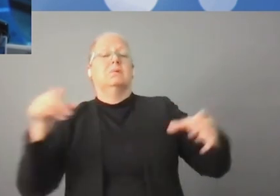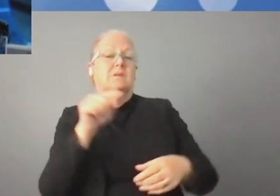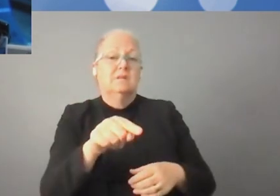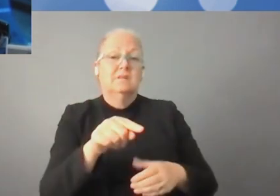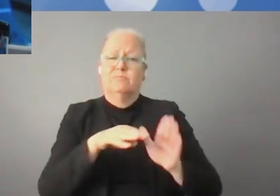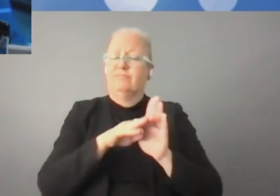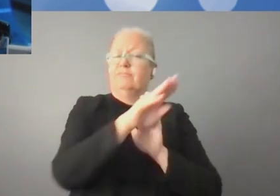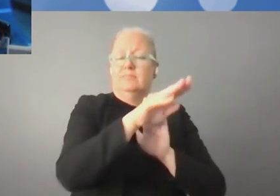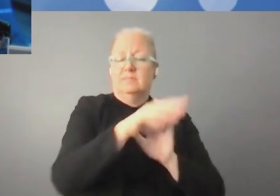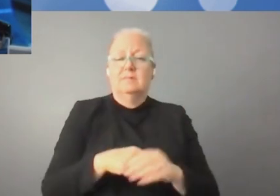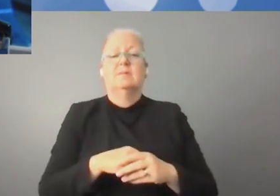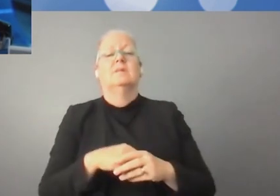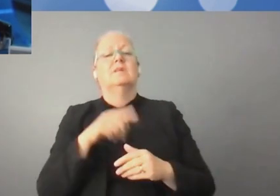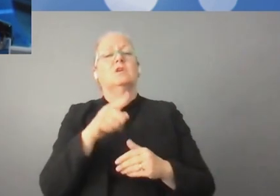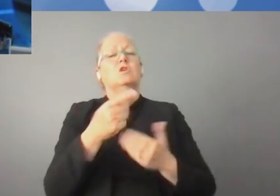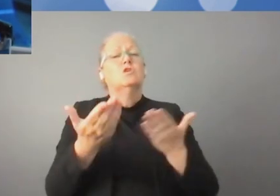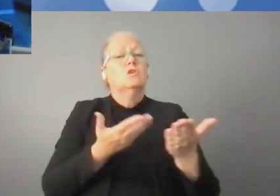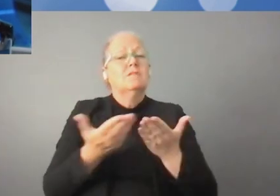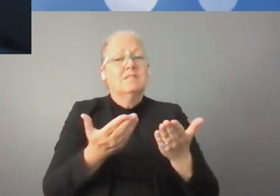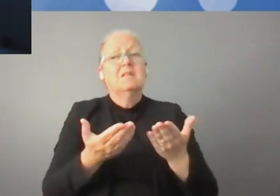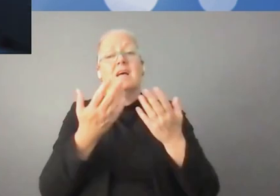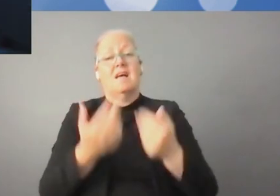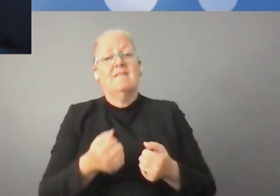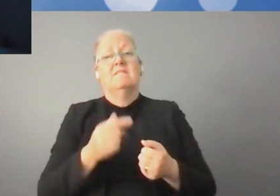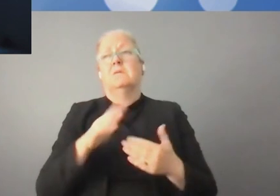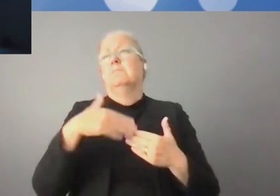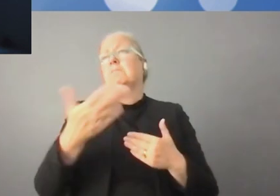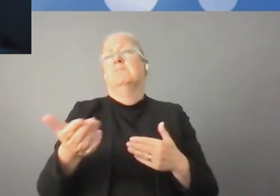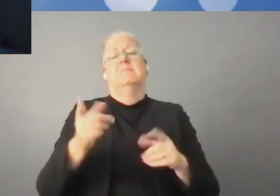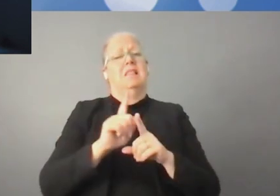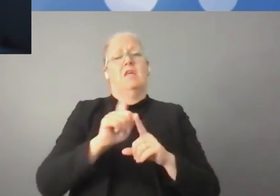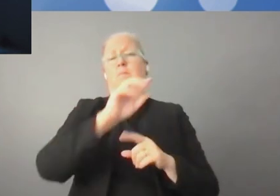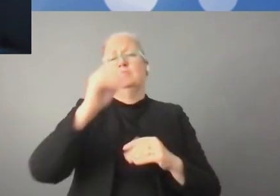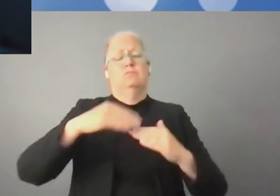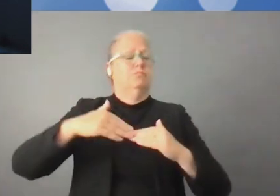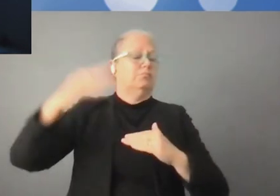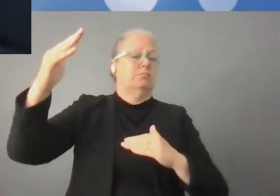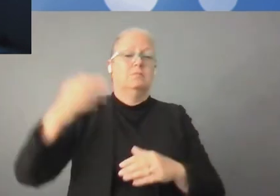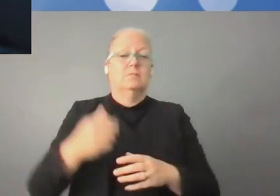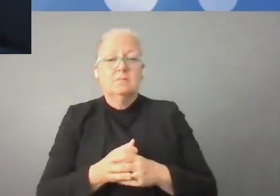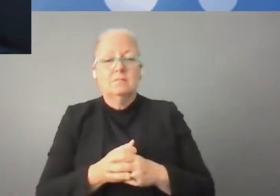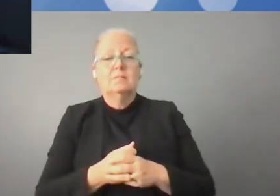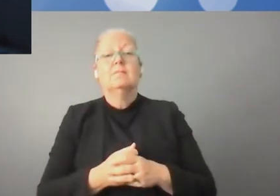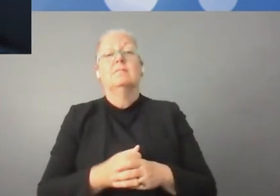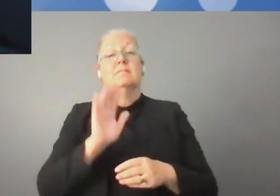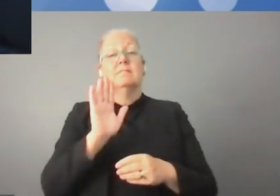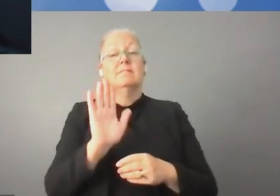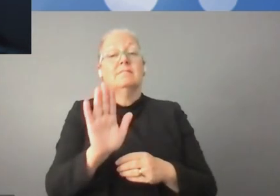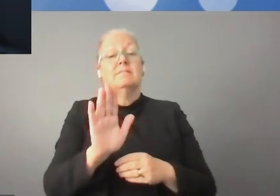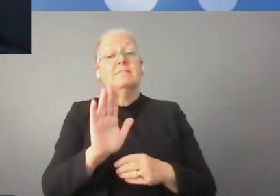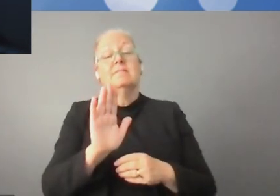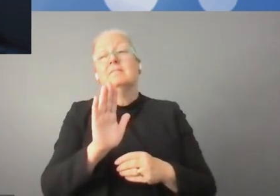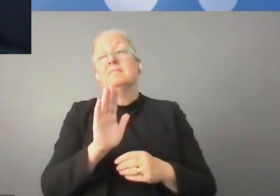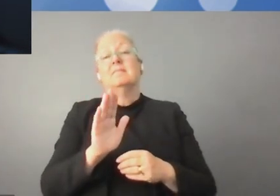Nous créons des logiciels. Nous exportons aussi bien des services